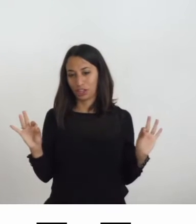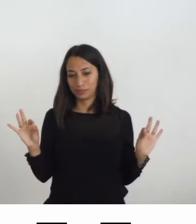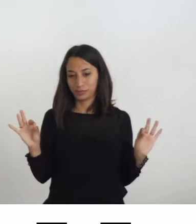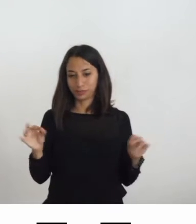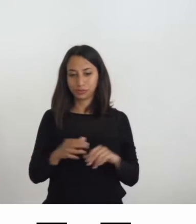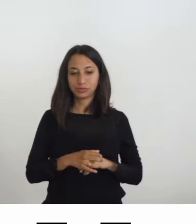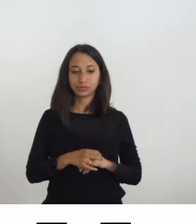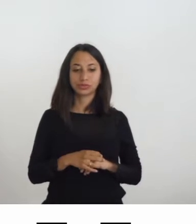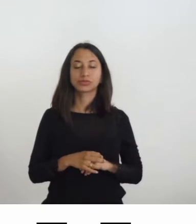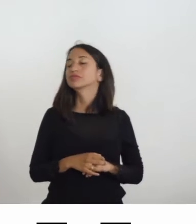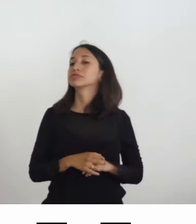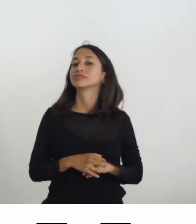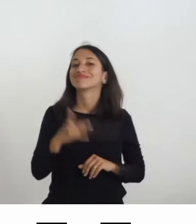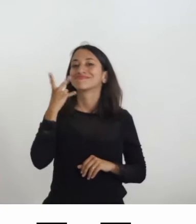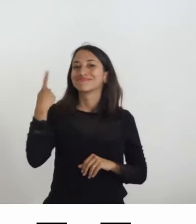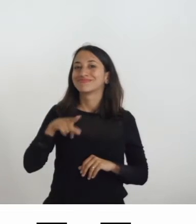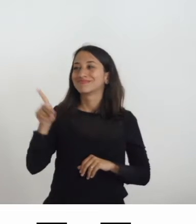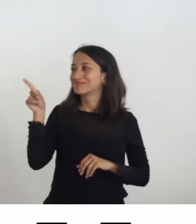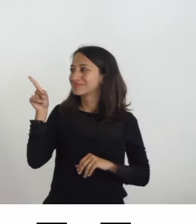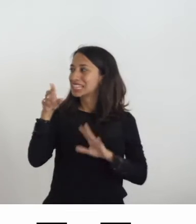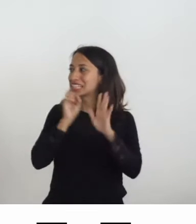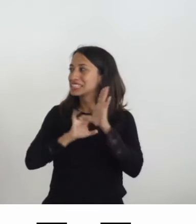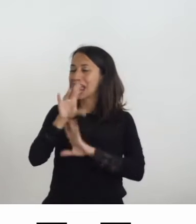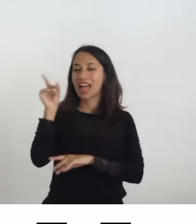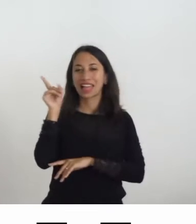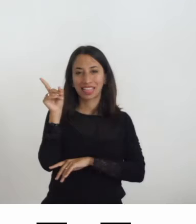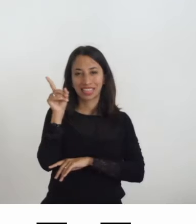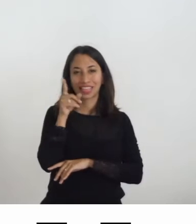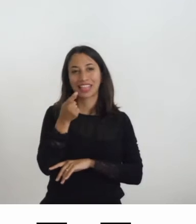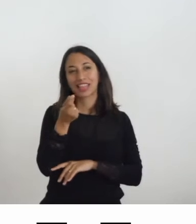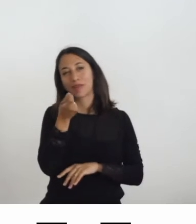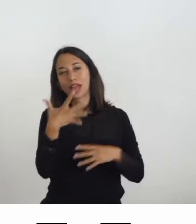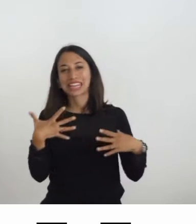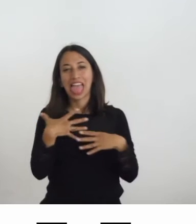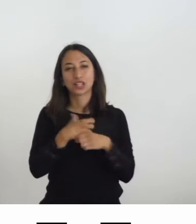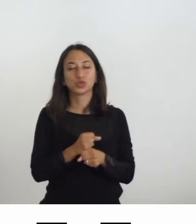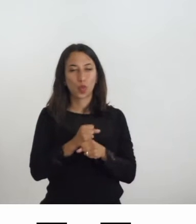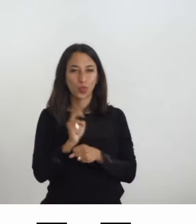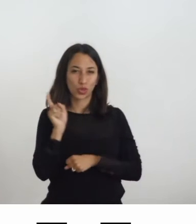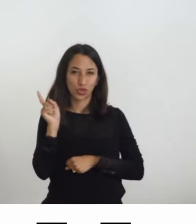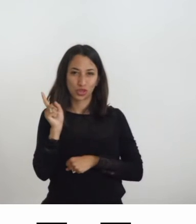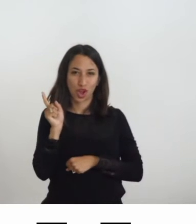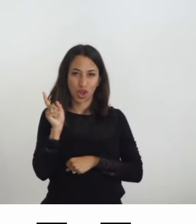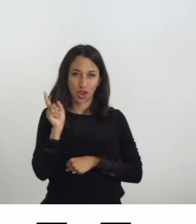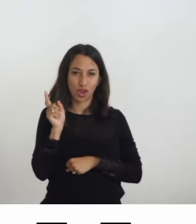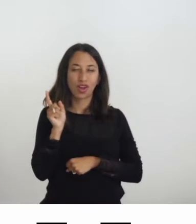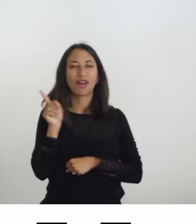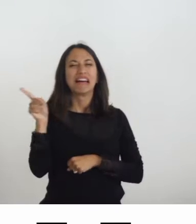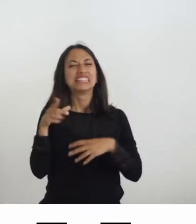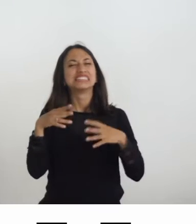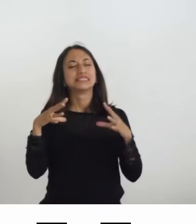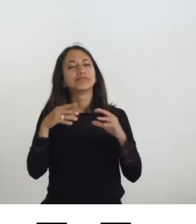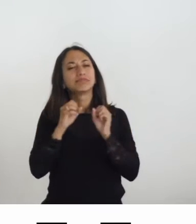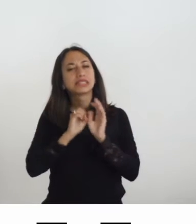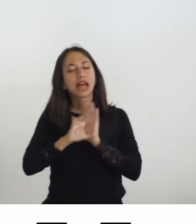Ho messo questo come slide diciamo così riassuntiva che rappresenta